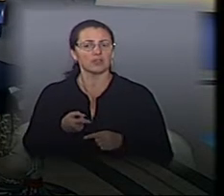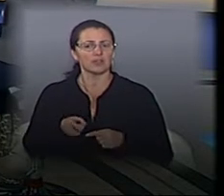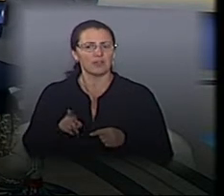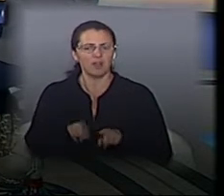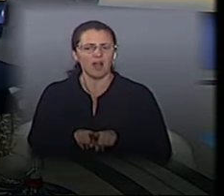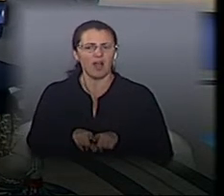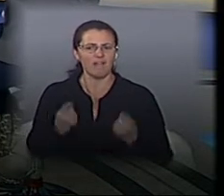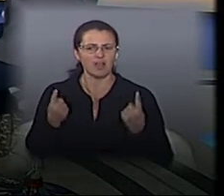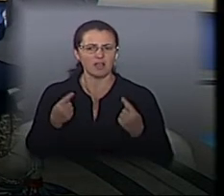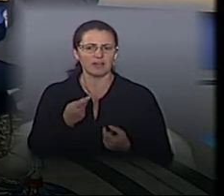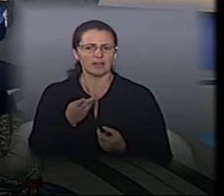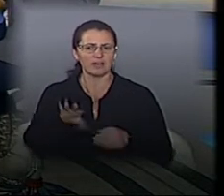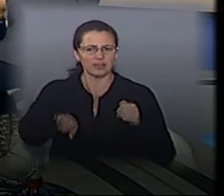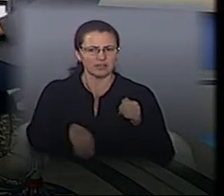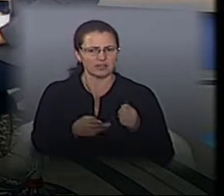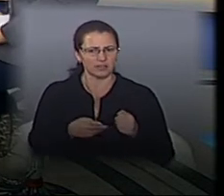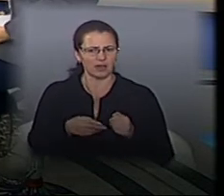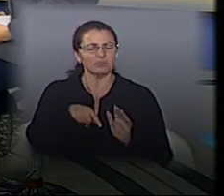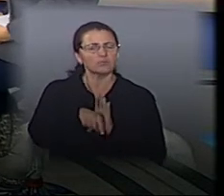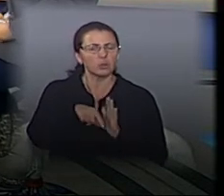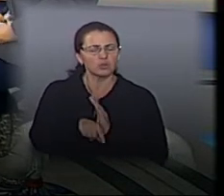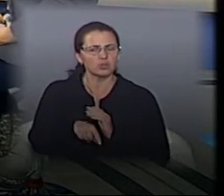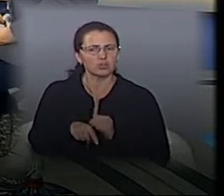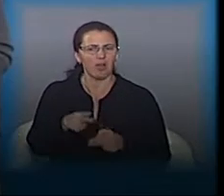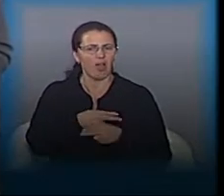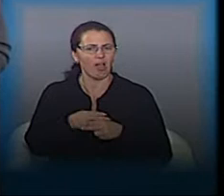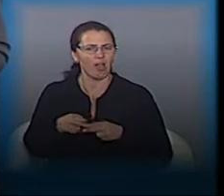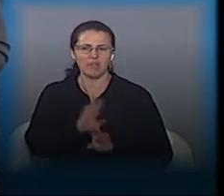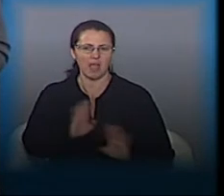є причиною того, що не дуже якісно прибирали дороги колебусні?